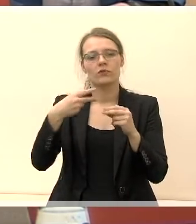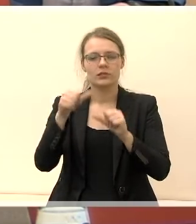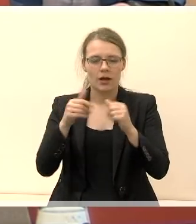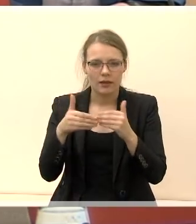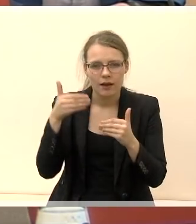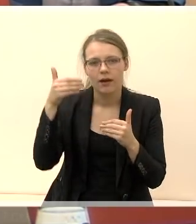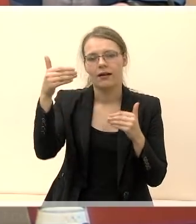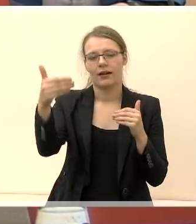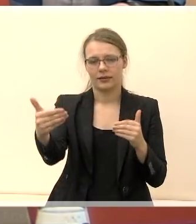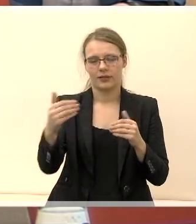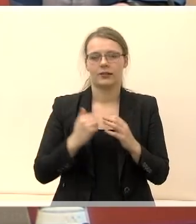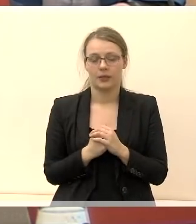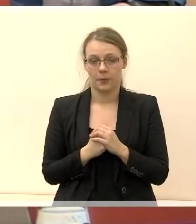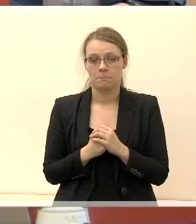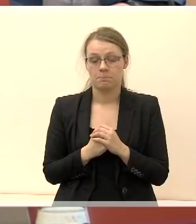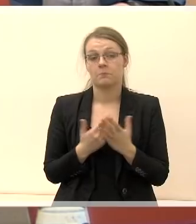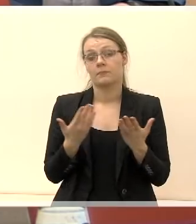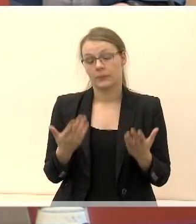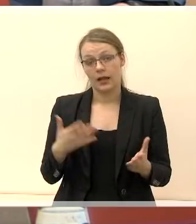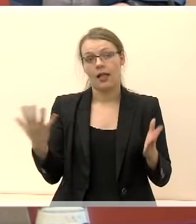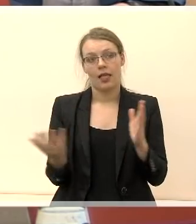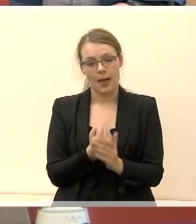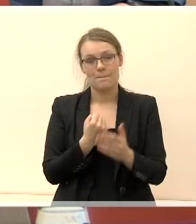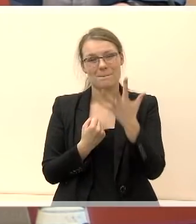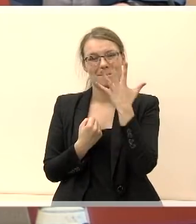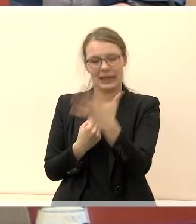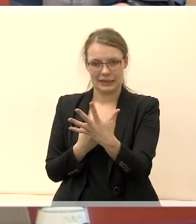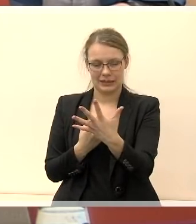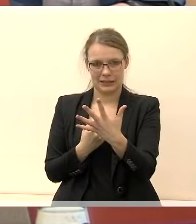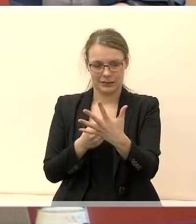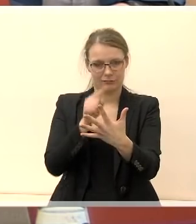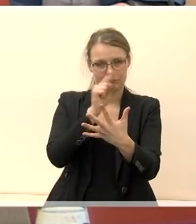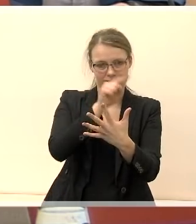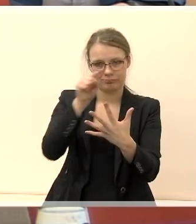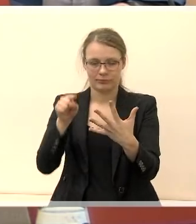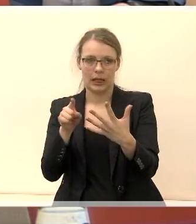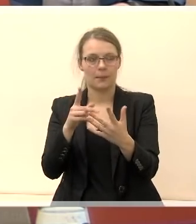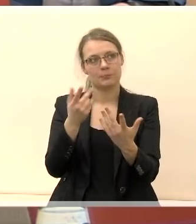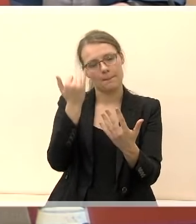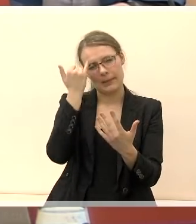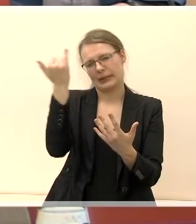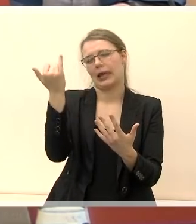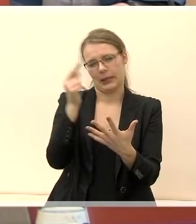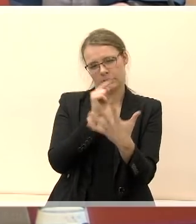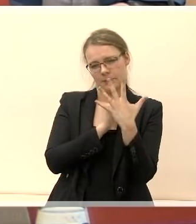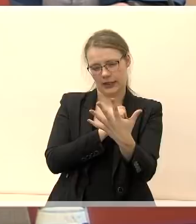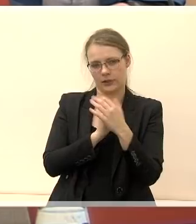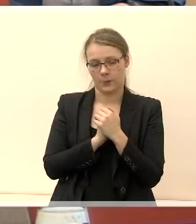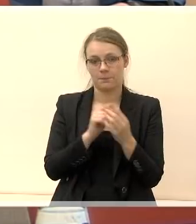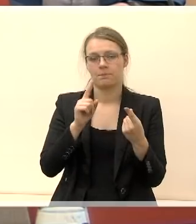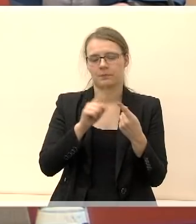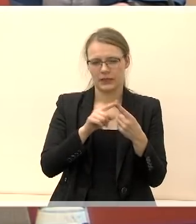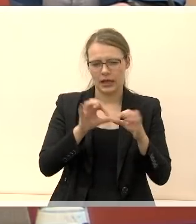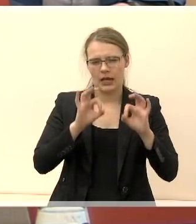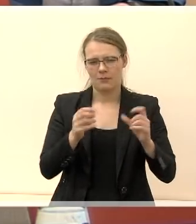po daugiau metų. Tai gavosi penki tokie punktai, gal idėjos penkios, tai pirmiausia, efektyvus